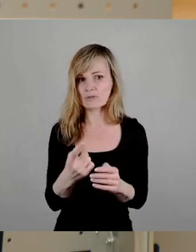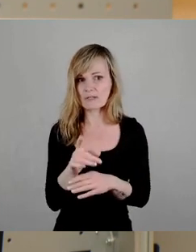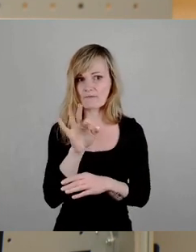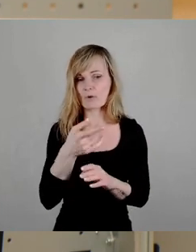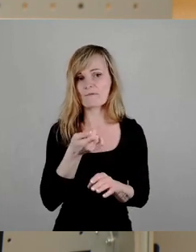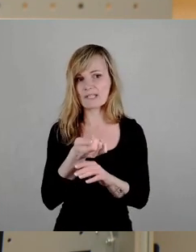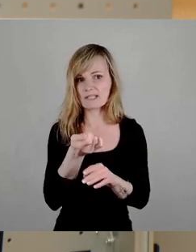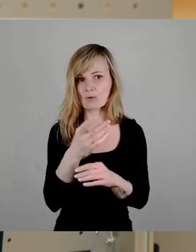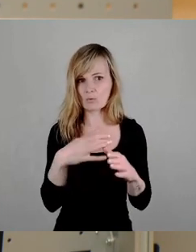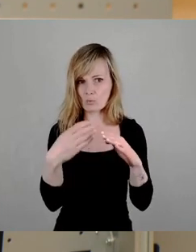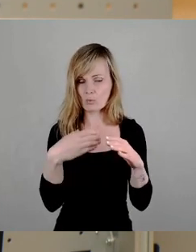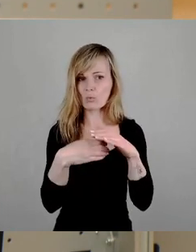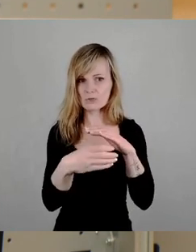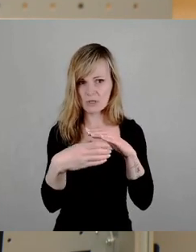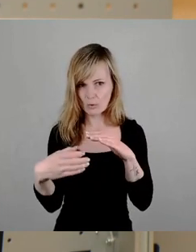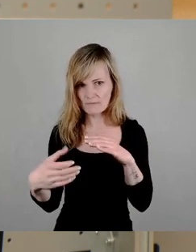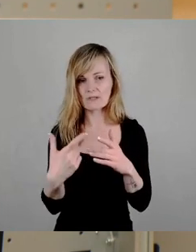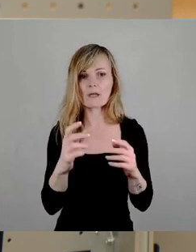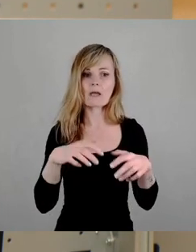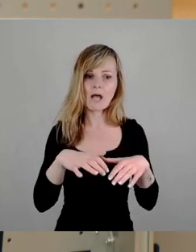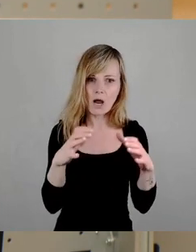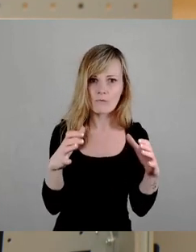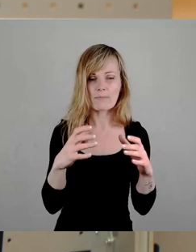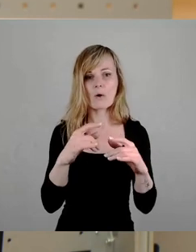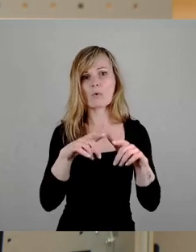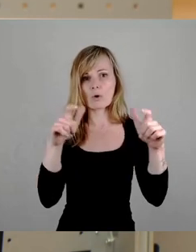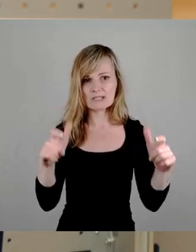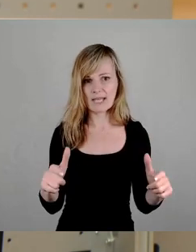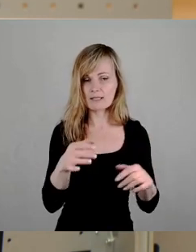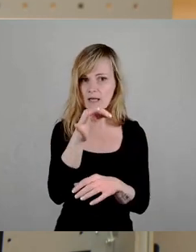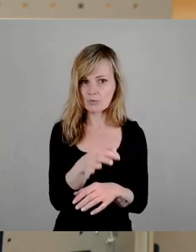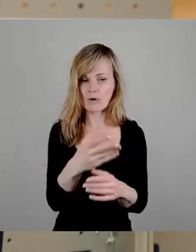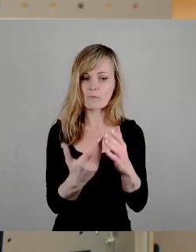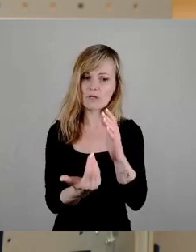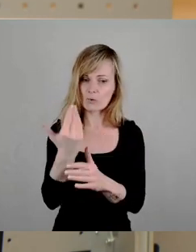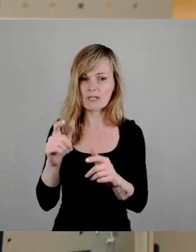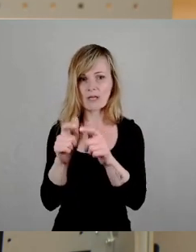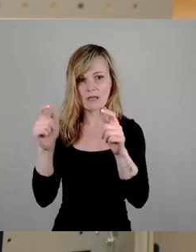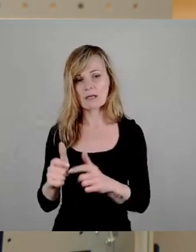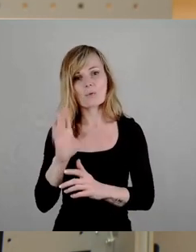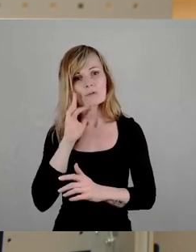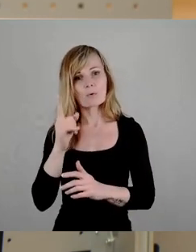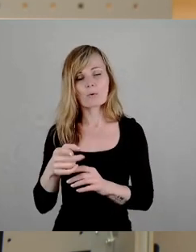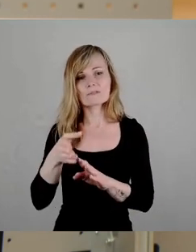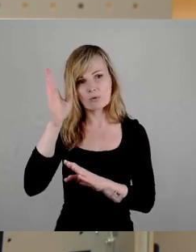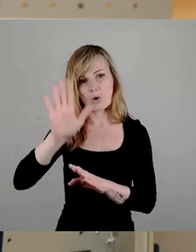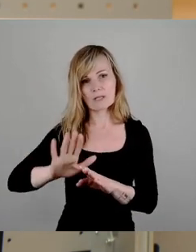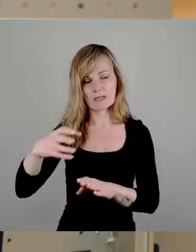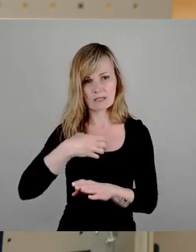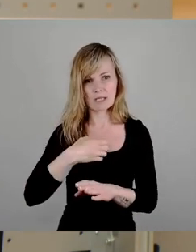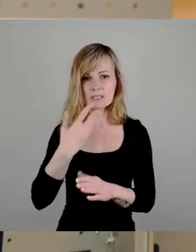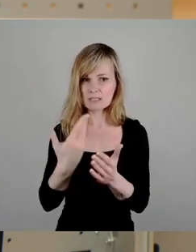Unterkünfte, zur Aufstellung, zur Richtung der Containerdürfer oder auch der neuen Unterkunft im Dresdner Norden gemacht haben. Den haben wir uns auch gestellt.